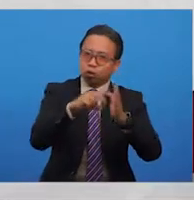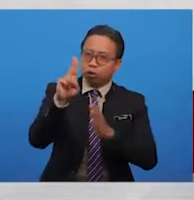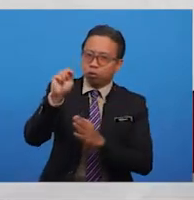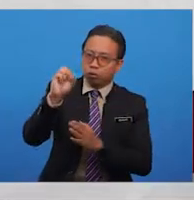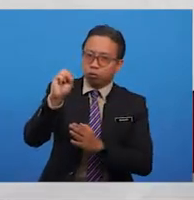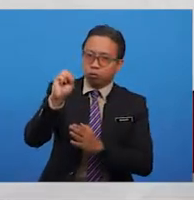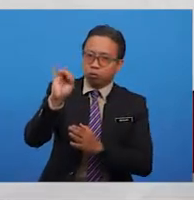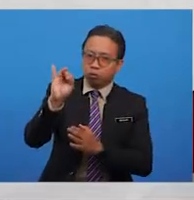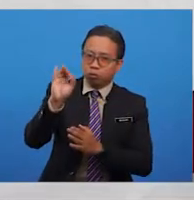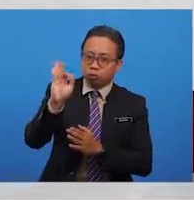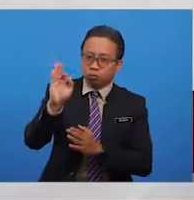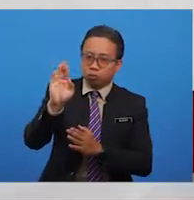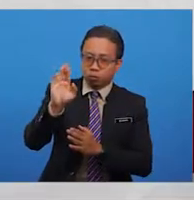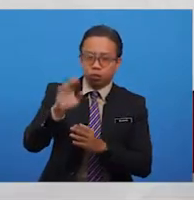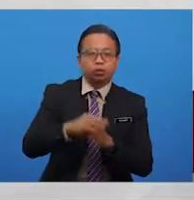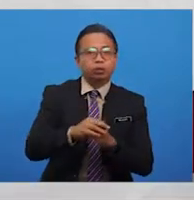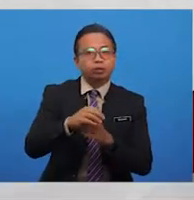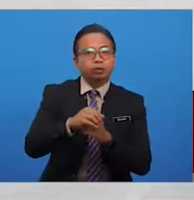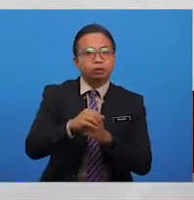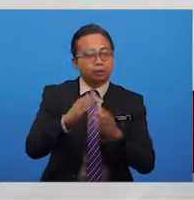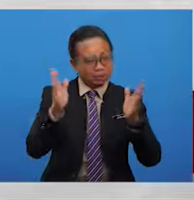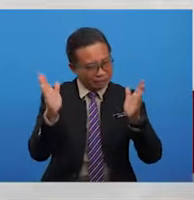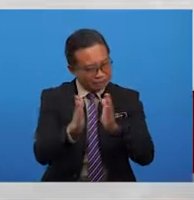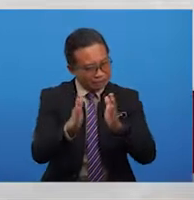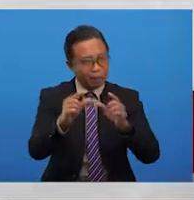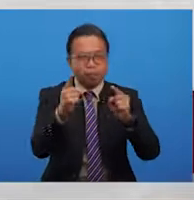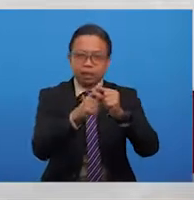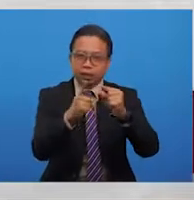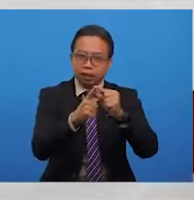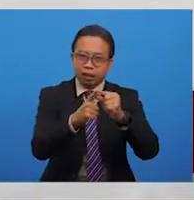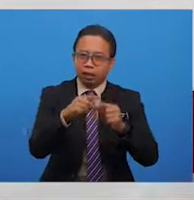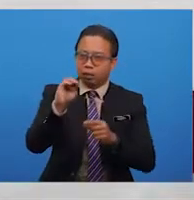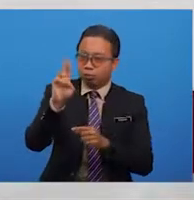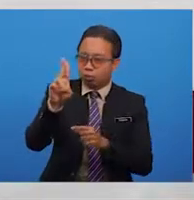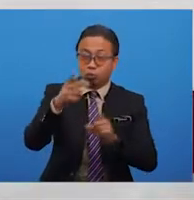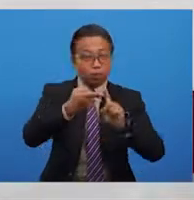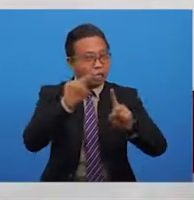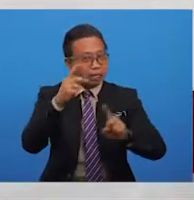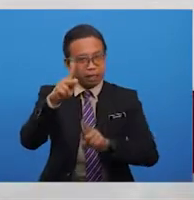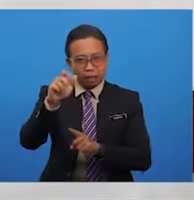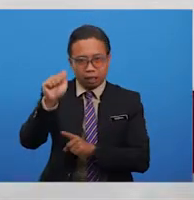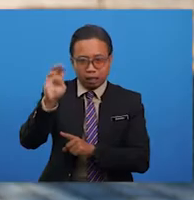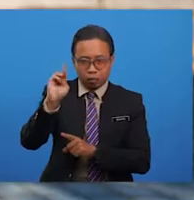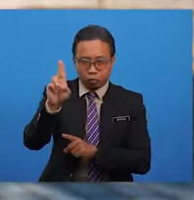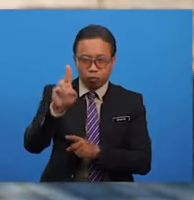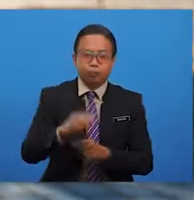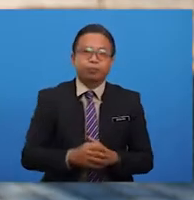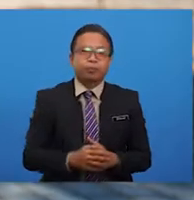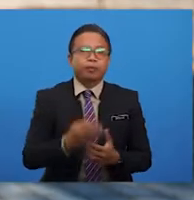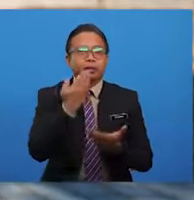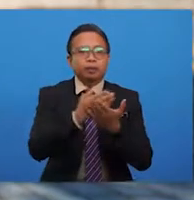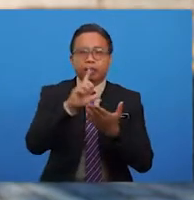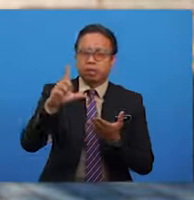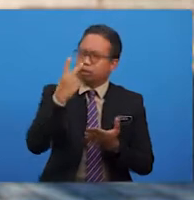unsur singkof iaitu singkatan perkataan mu daripada perkataan kamu. Baiklah,